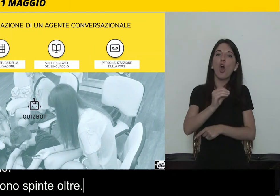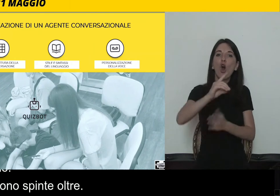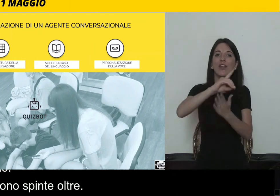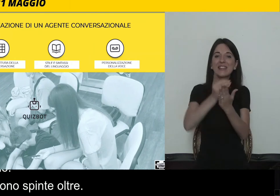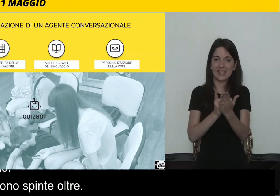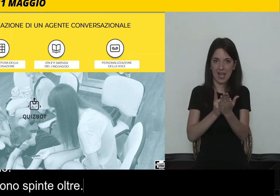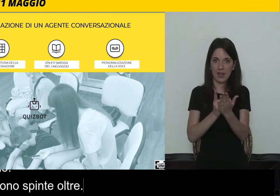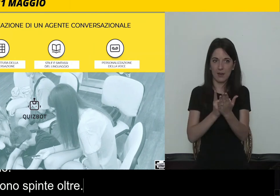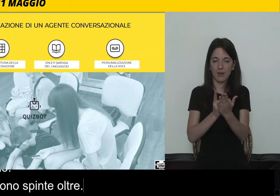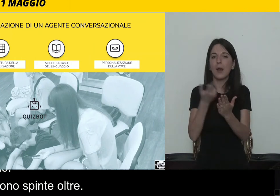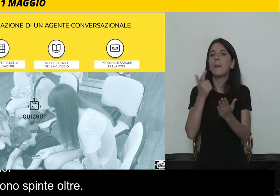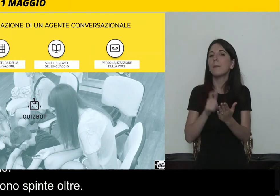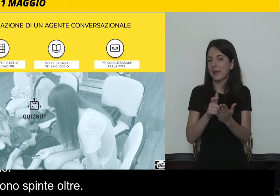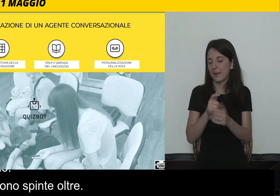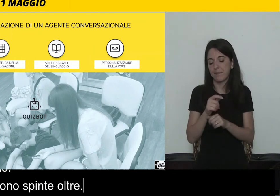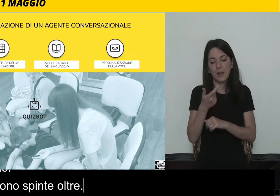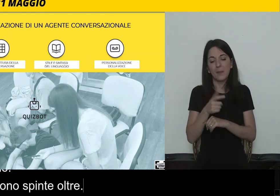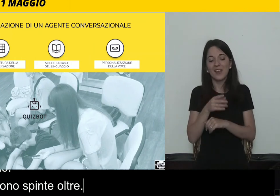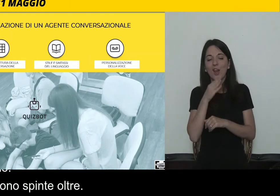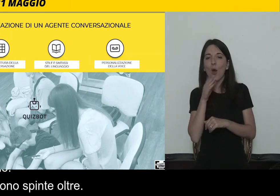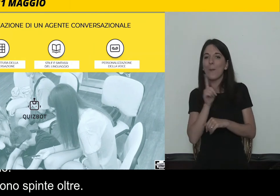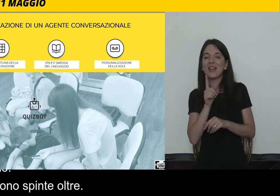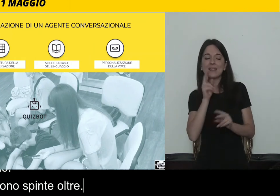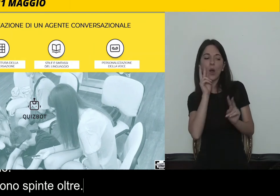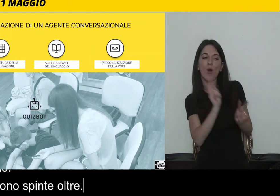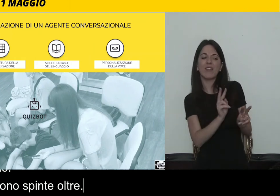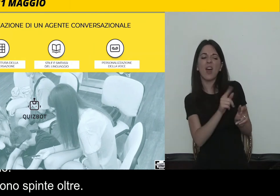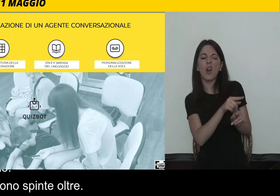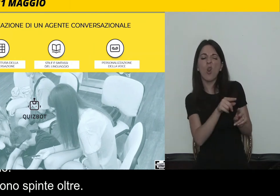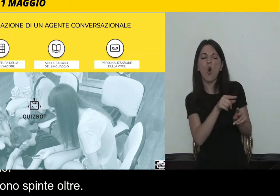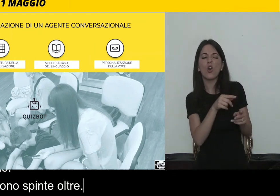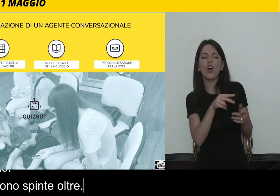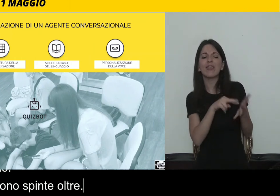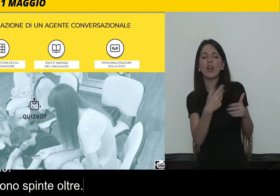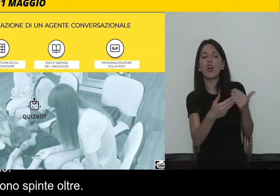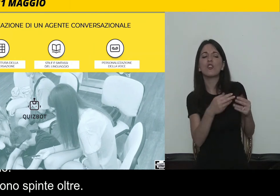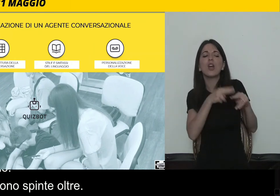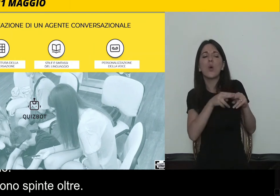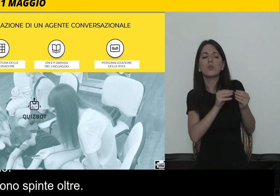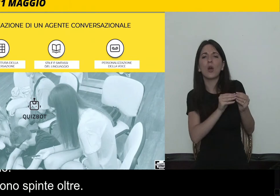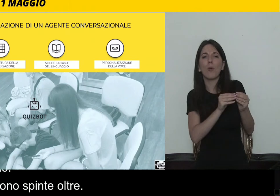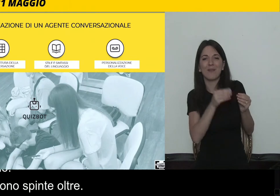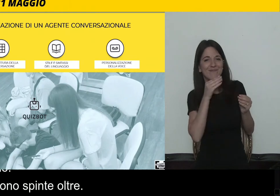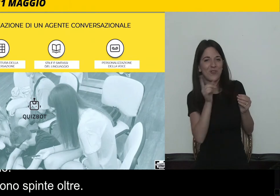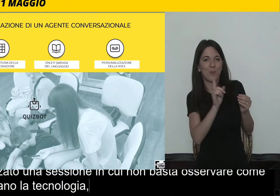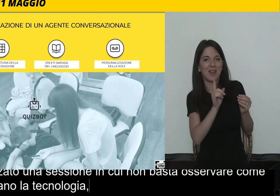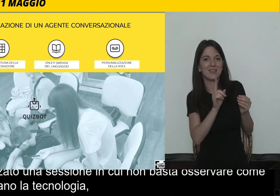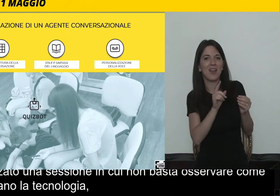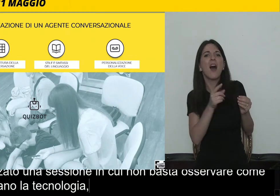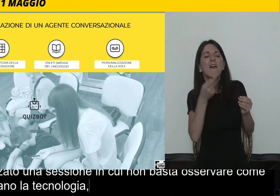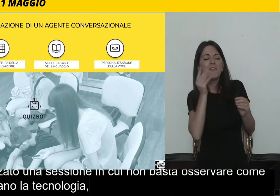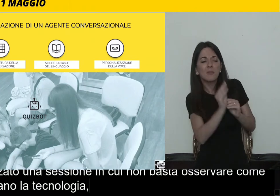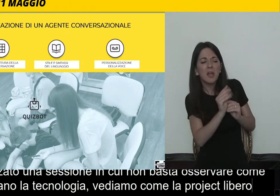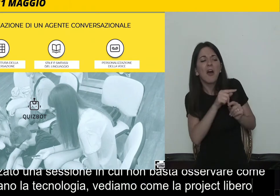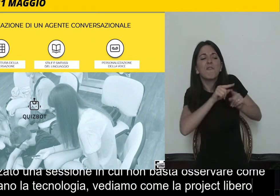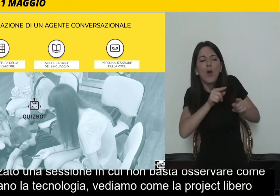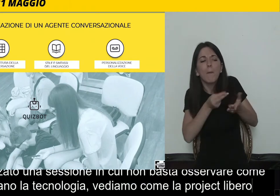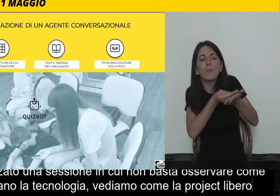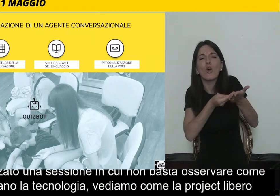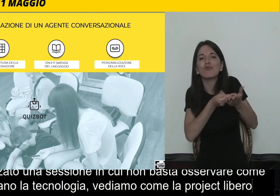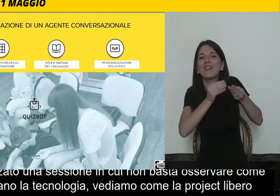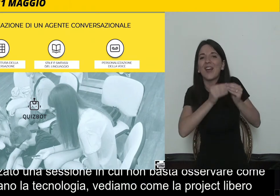utilizzano la tecnologia, proviamo a vedere loro come la progetterebbero. Ovviamente le ragazze sono state di estremo supporto,